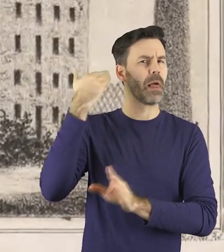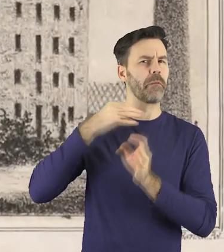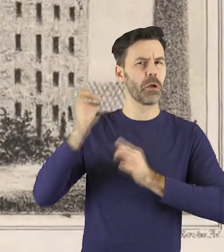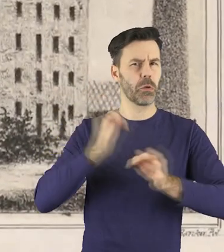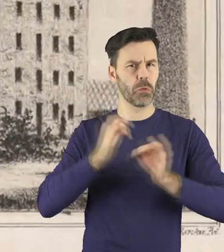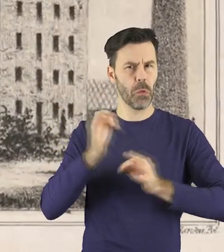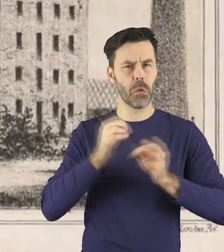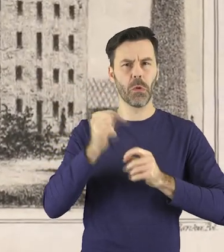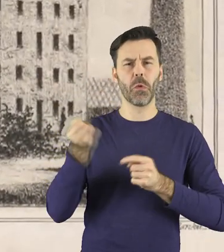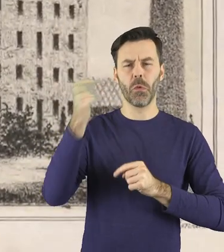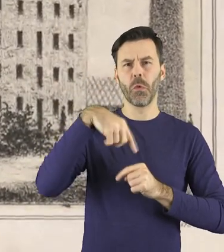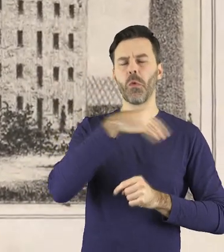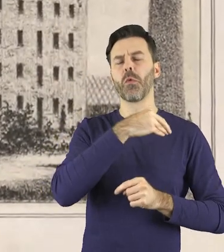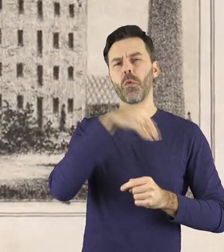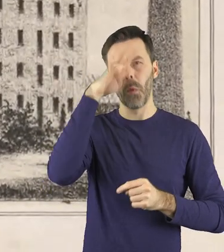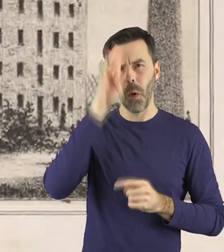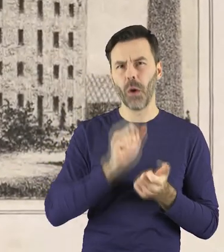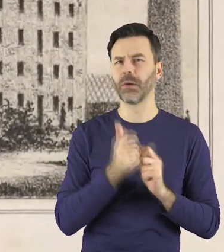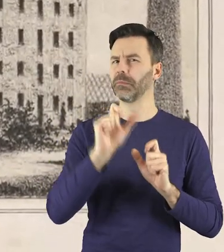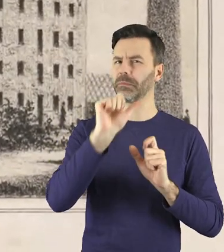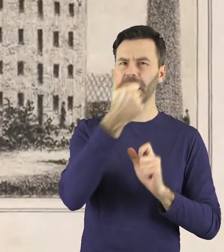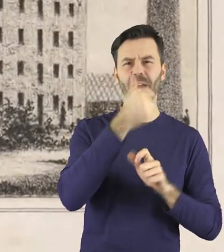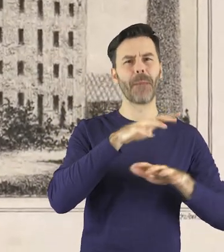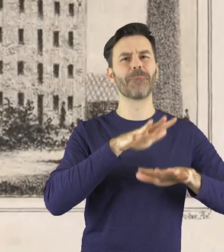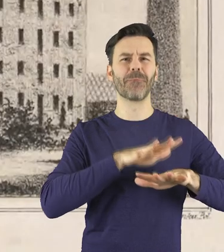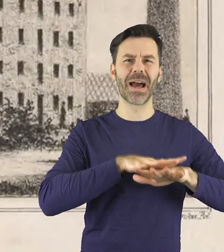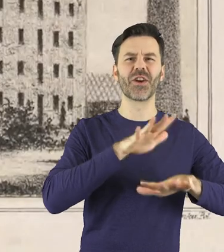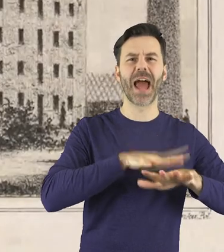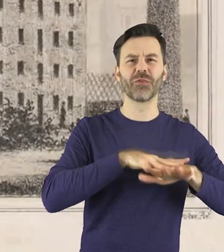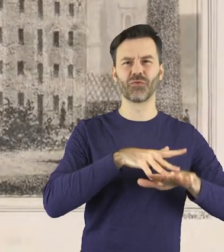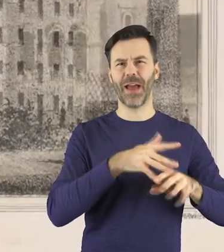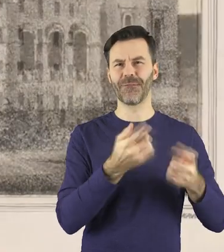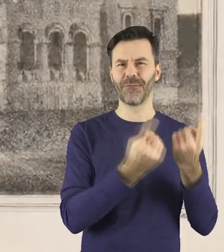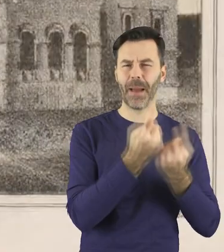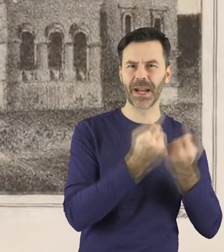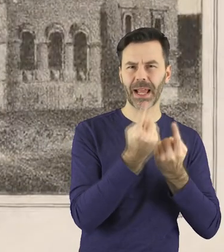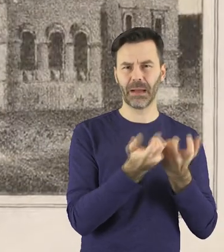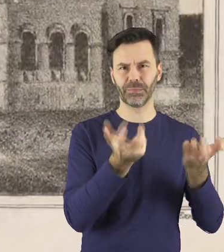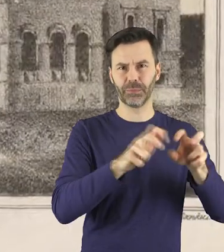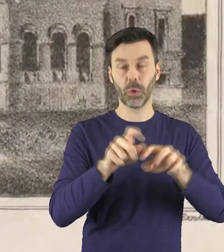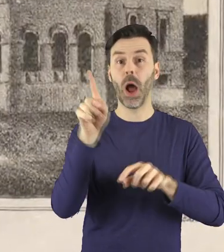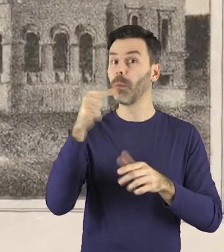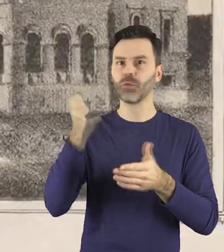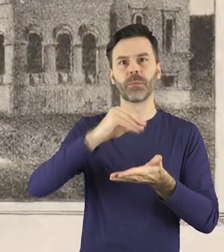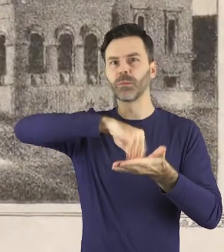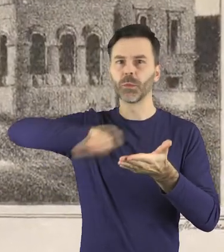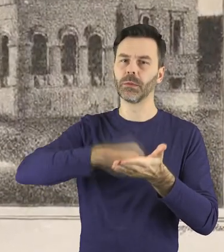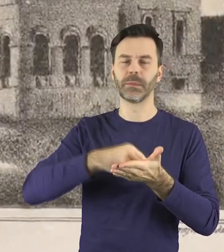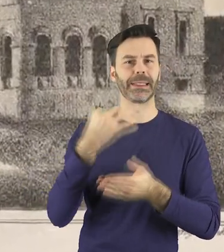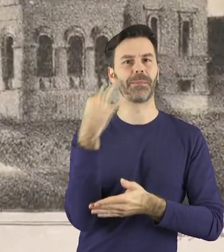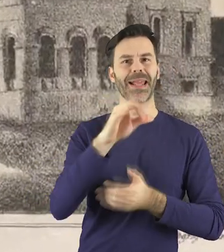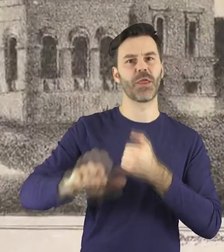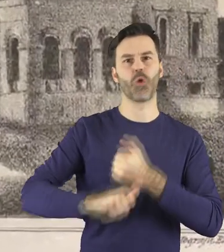zakładali tutaj pierwsze warsztaty tkackie, pierwsze manufaktury, zobligowani byli do podpisania specjalnego